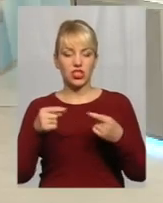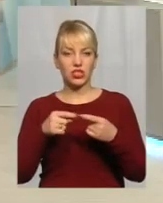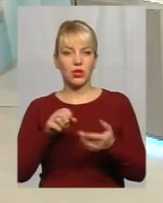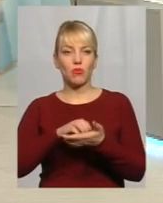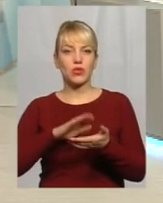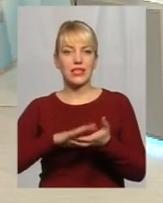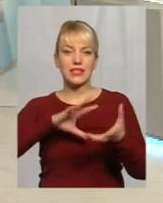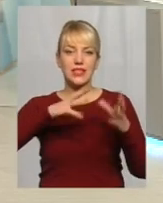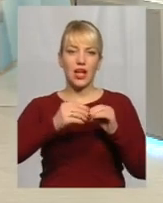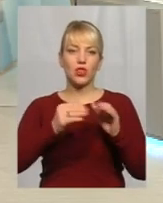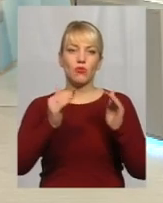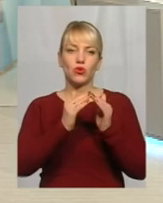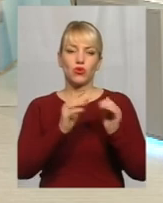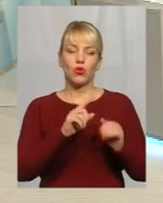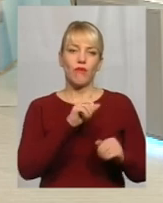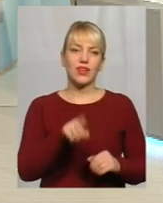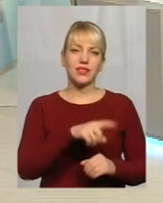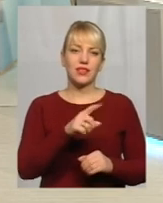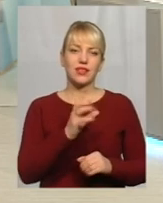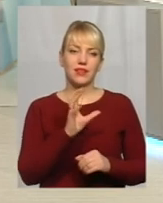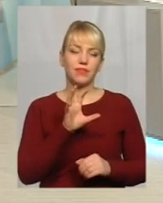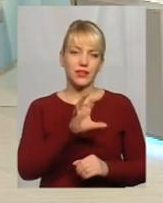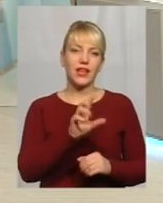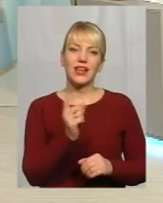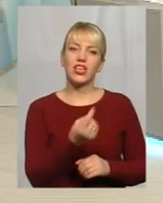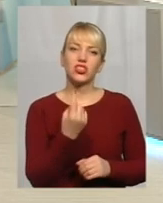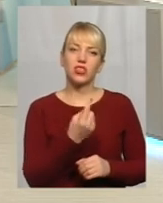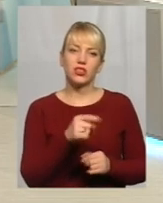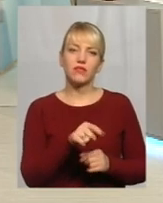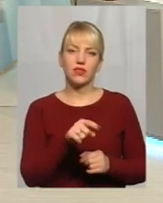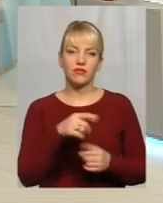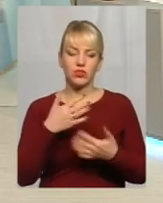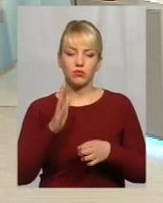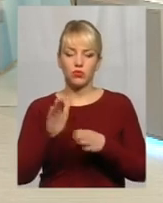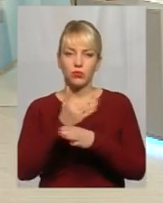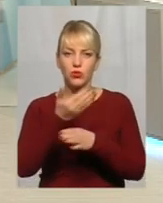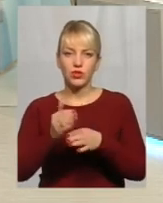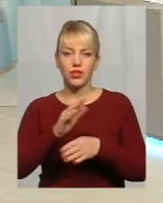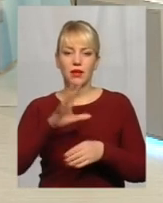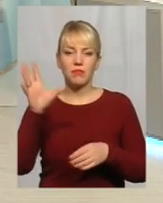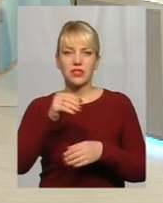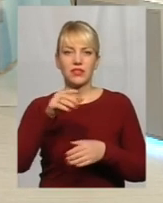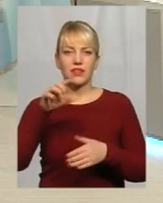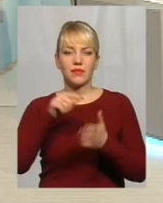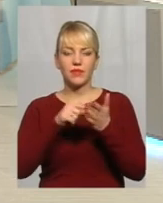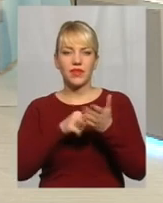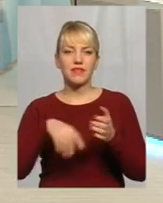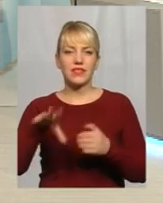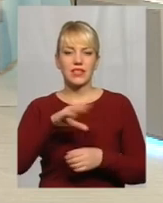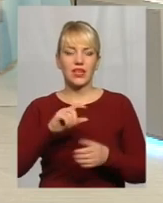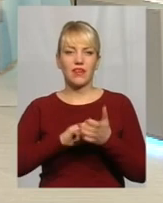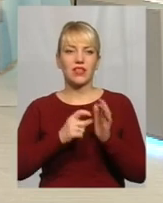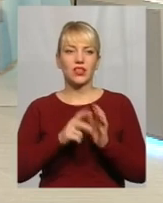загальнобудинкового лічильника, який вже буде розподілено По всім квартирам, в яких немає лічильник